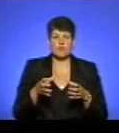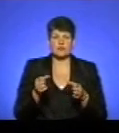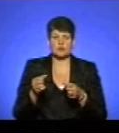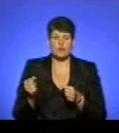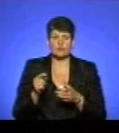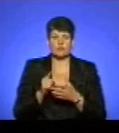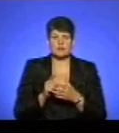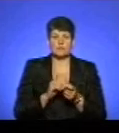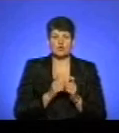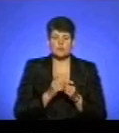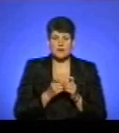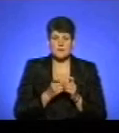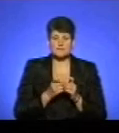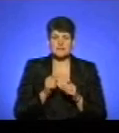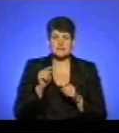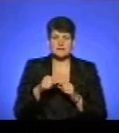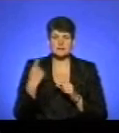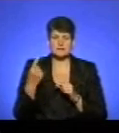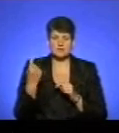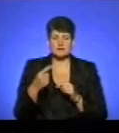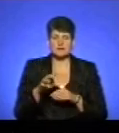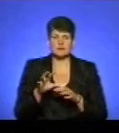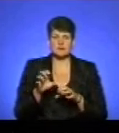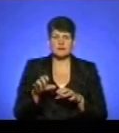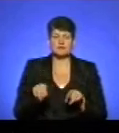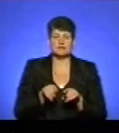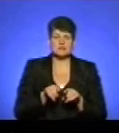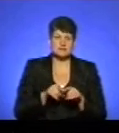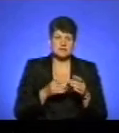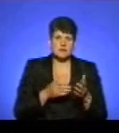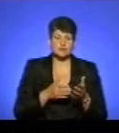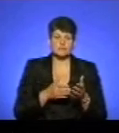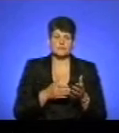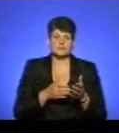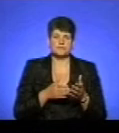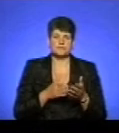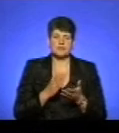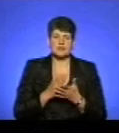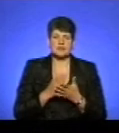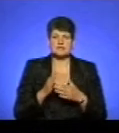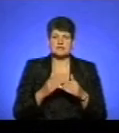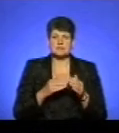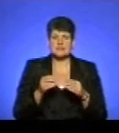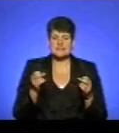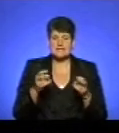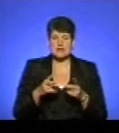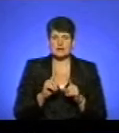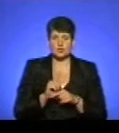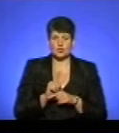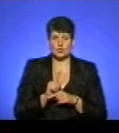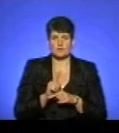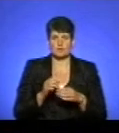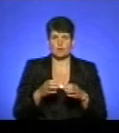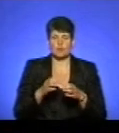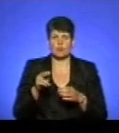в першу чергу, боротьба з тими безпритульними тваринами. Так само є спеціальні норми по популяціях